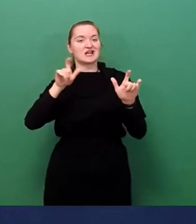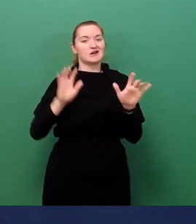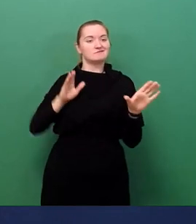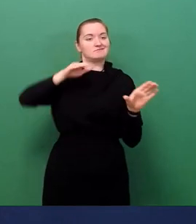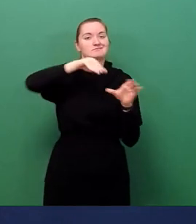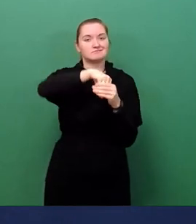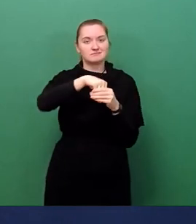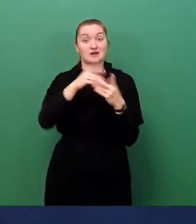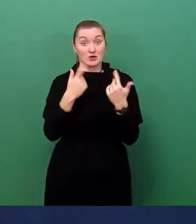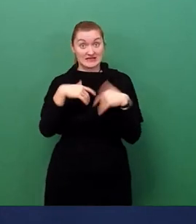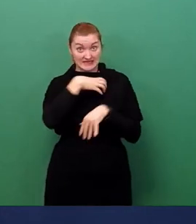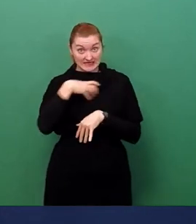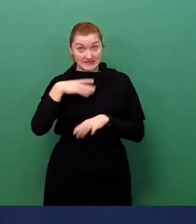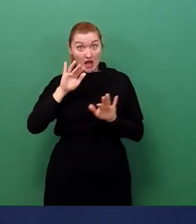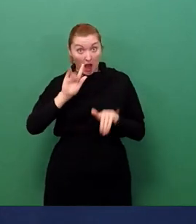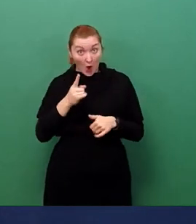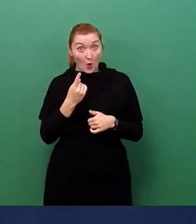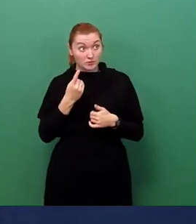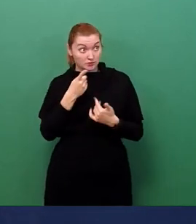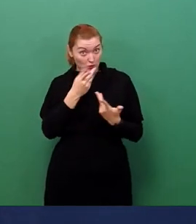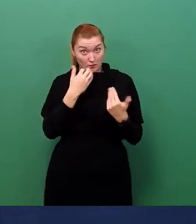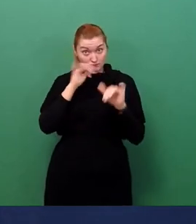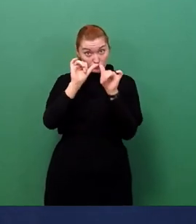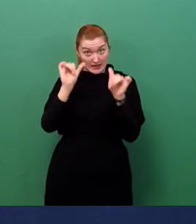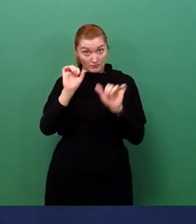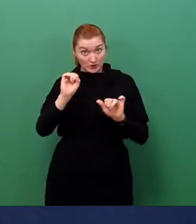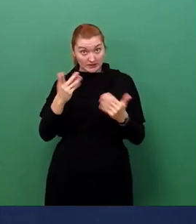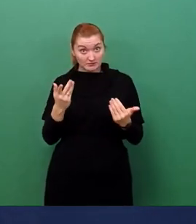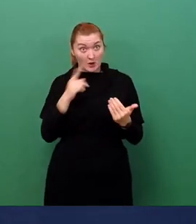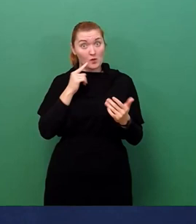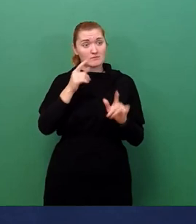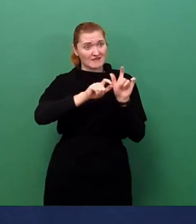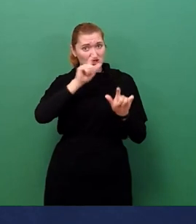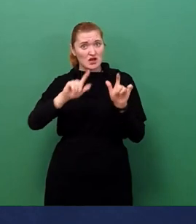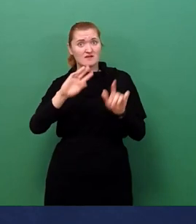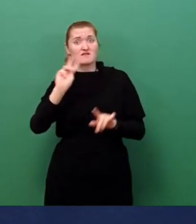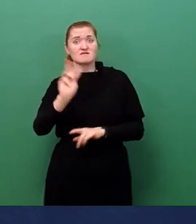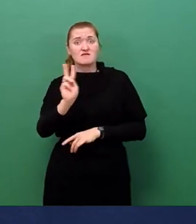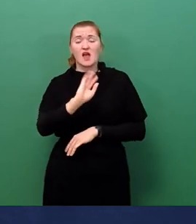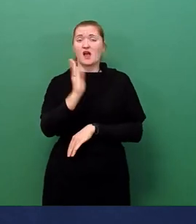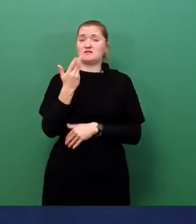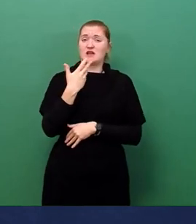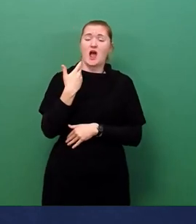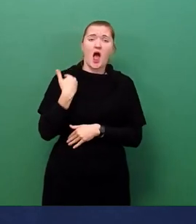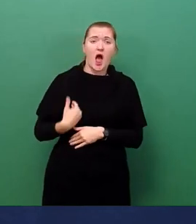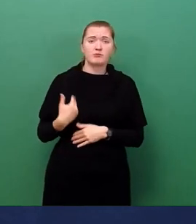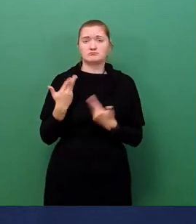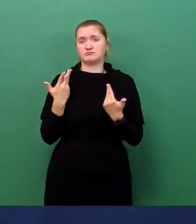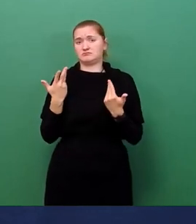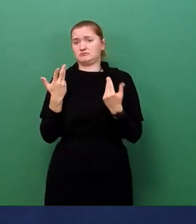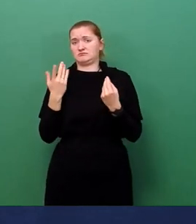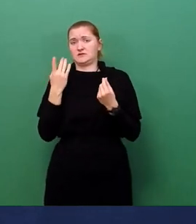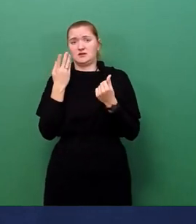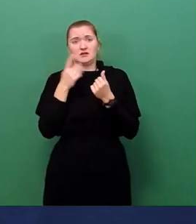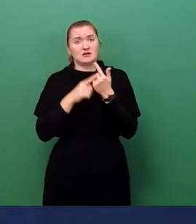Erwägung, dürfen sich die Dresdner durch die Bank, auch die Ärmeren, auch die Dresden-Passinhaber auf kostenlose Testangebote freuen, damit